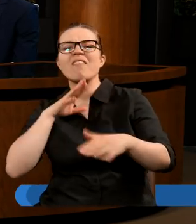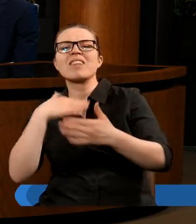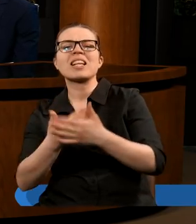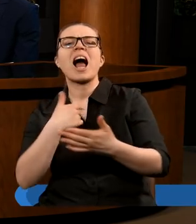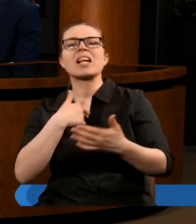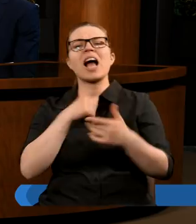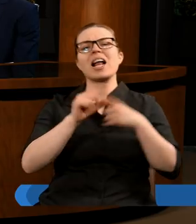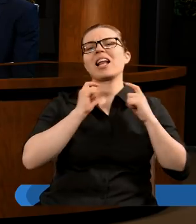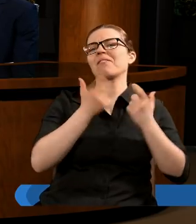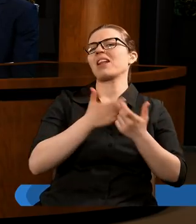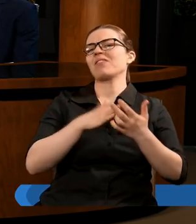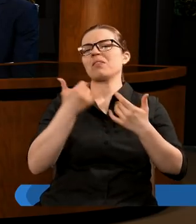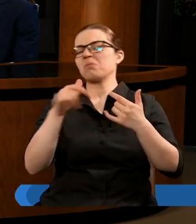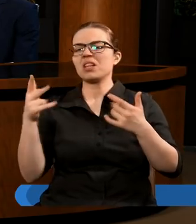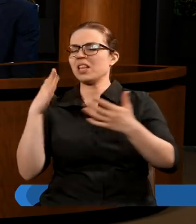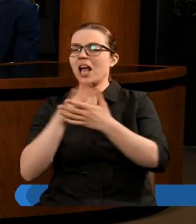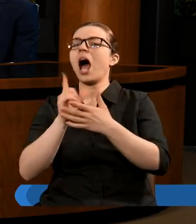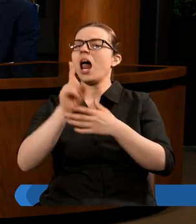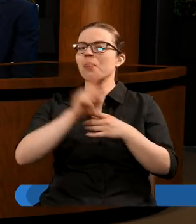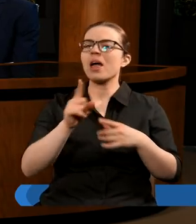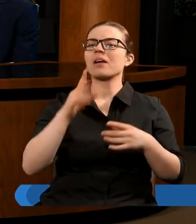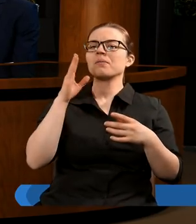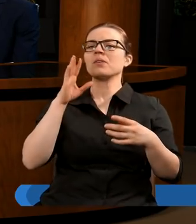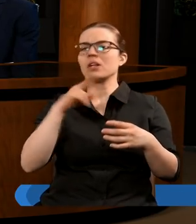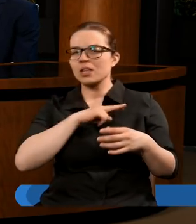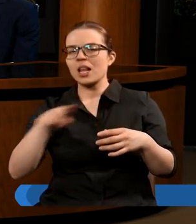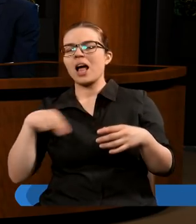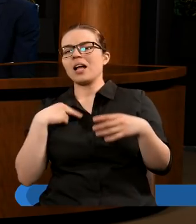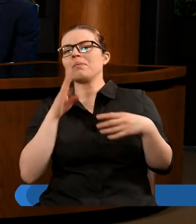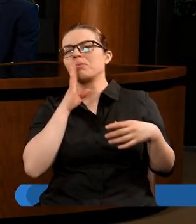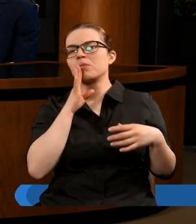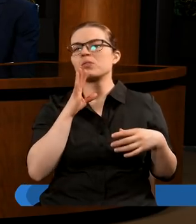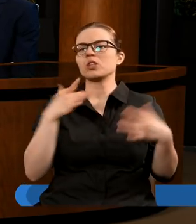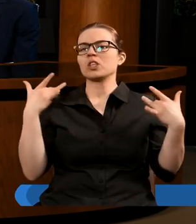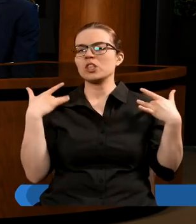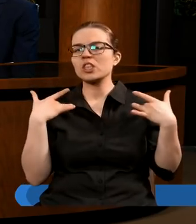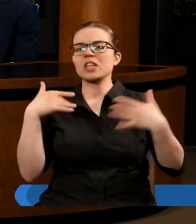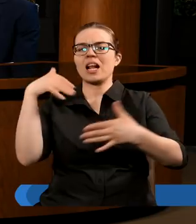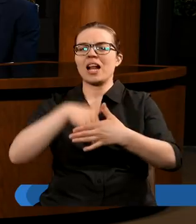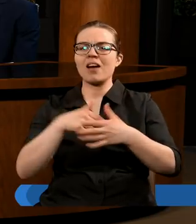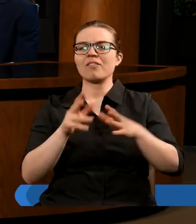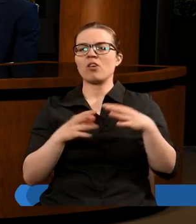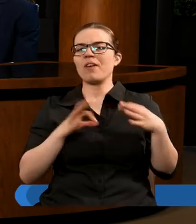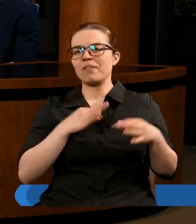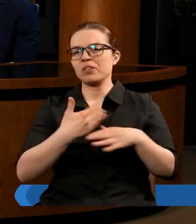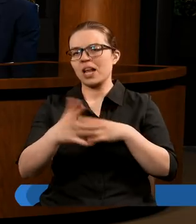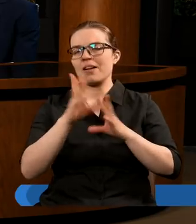Bóg jest w naszym sercu, a generalnie o nasze praktyczne dzieje, które wykonamy bądź nie.